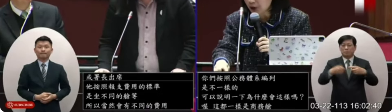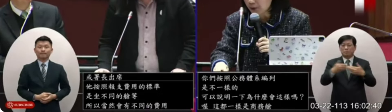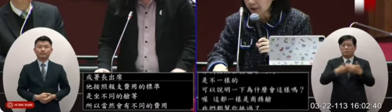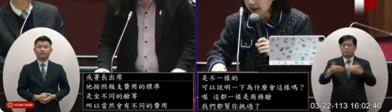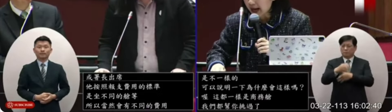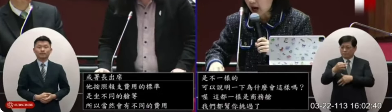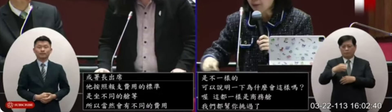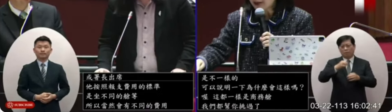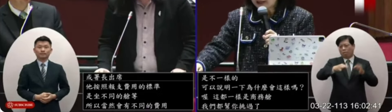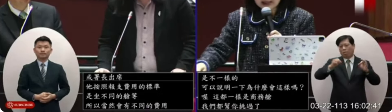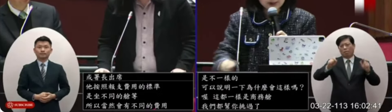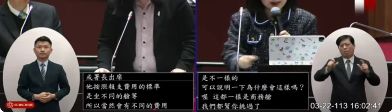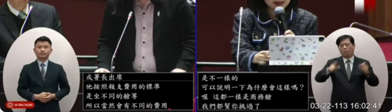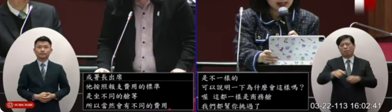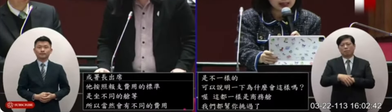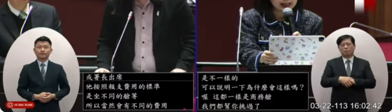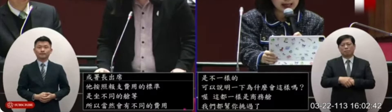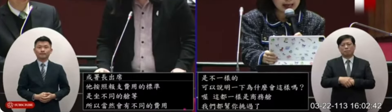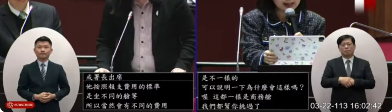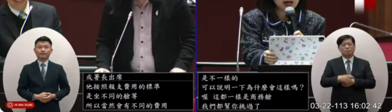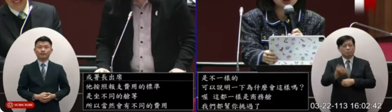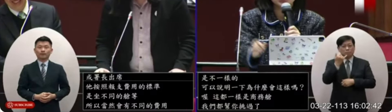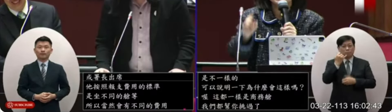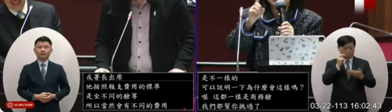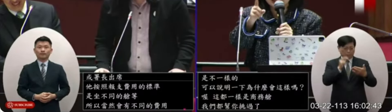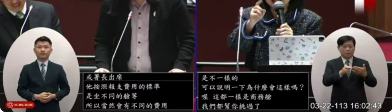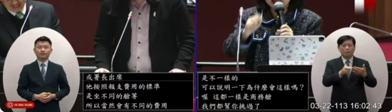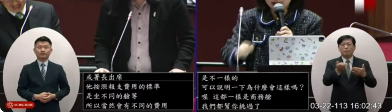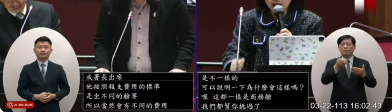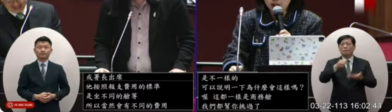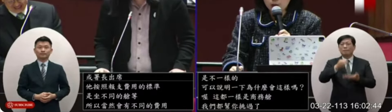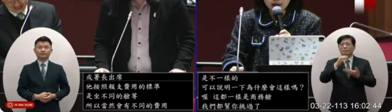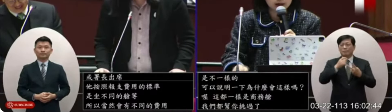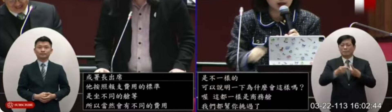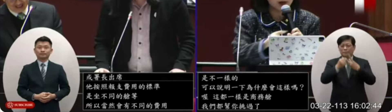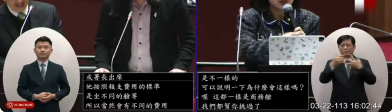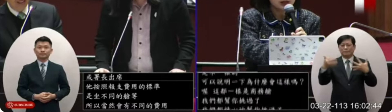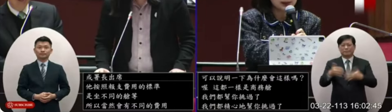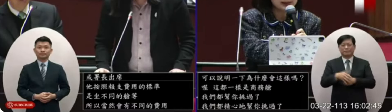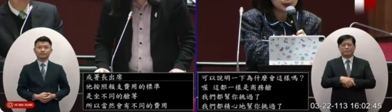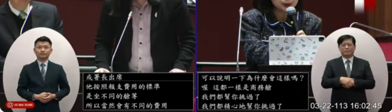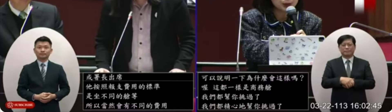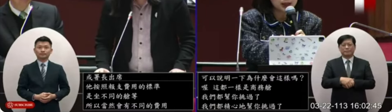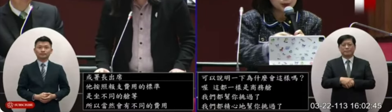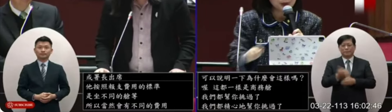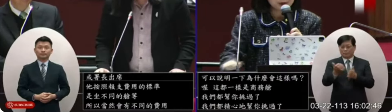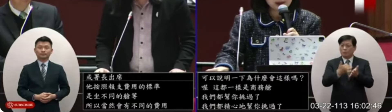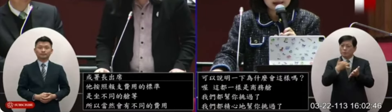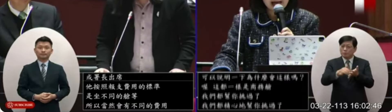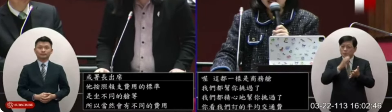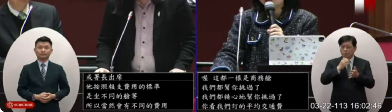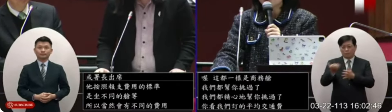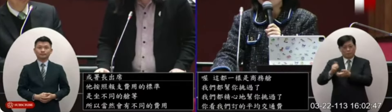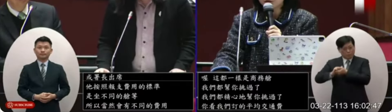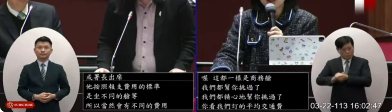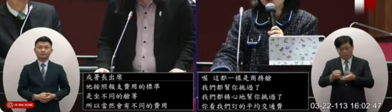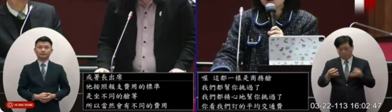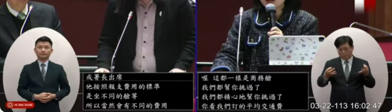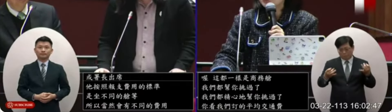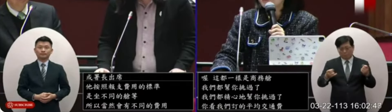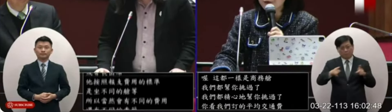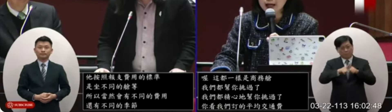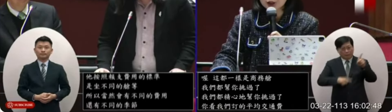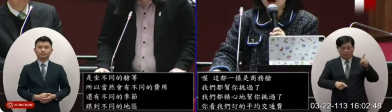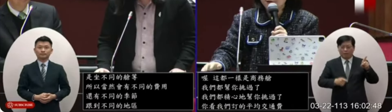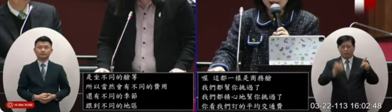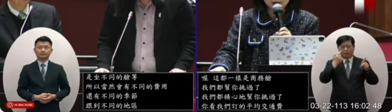費的部分喔就都不一樣喔那基本上呢你可以看到是您剛剛講到第二個問題了你們在預算跟預估的價格上面